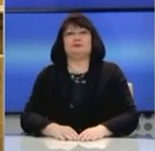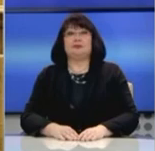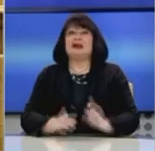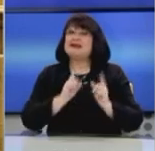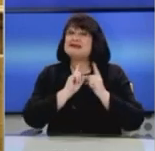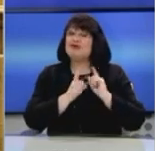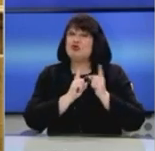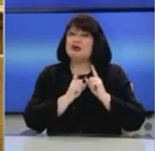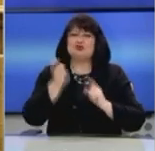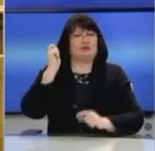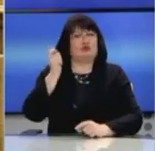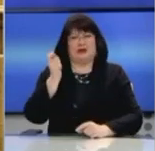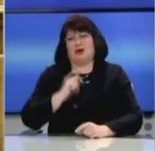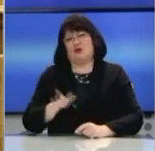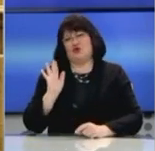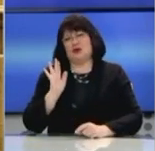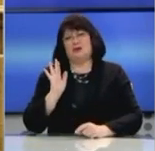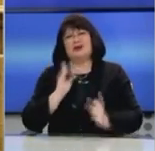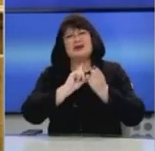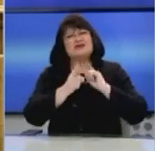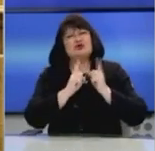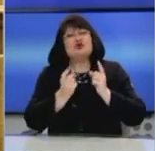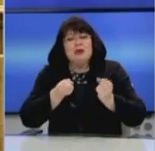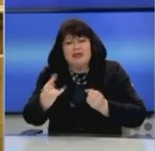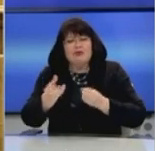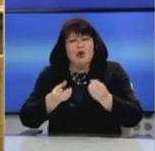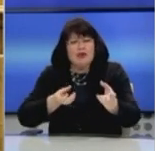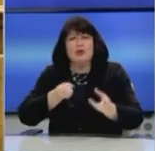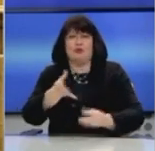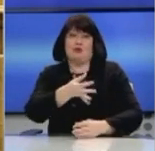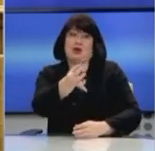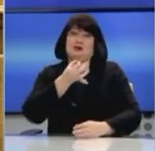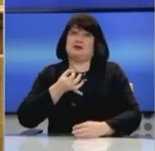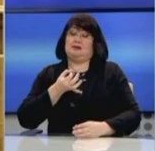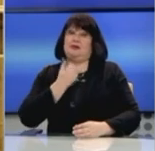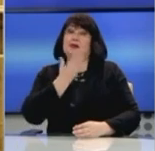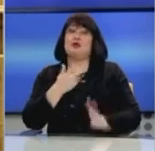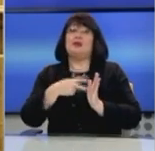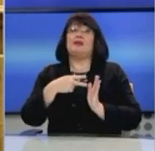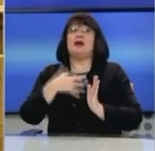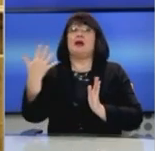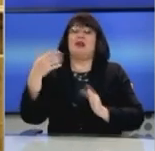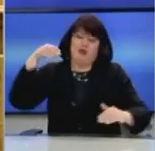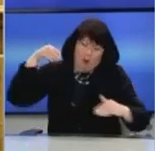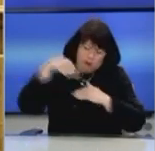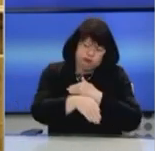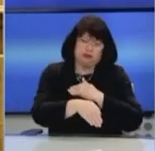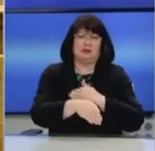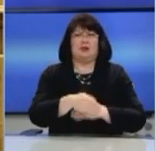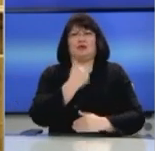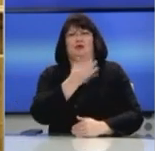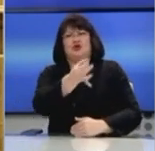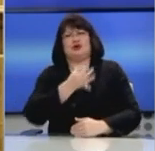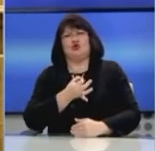συμφωνήσουμε, τουλάχιστον, δεν συμφωνήσουμε πολιτικά, κύριε Μητσοτάκη. Να συμφωνήσουμε στα νούμερα. Δεν μπορείτε εσείς να λέτε ότι το 2015 βρεθήκαμε στο χείλο της